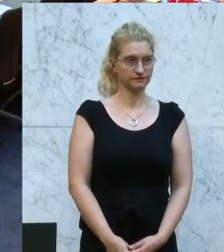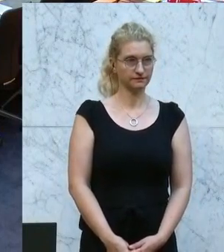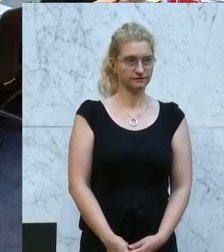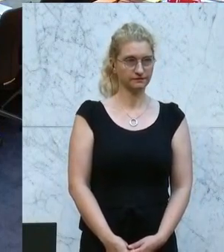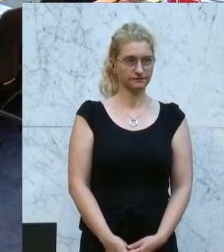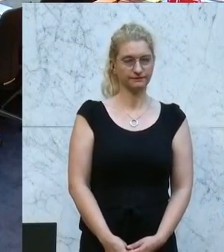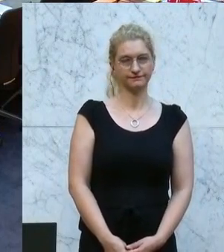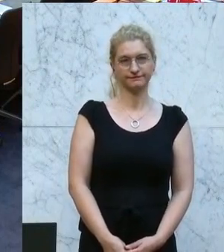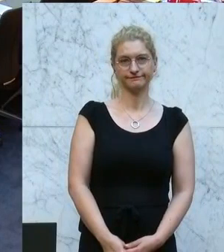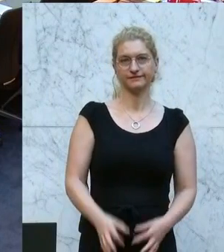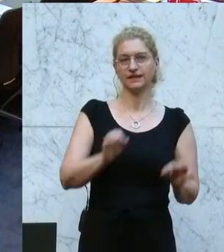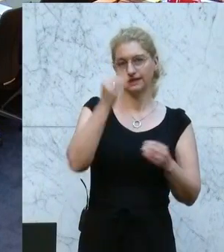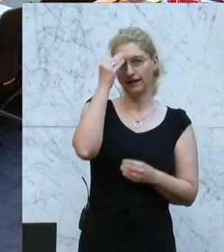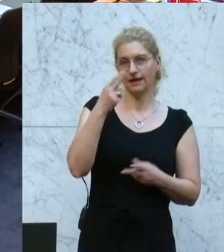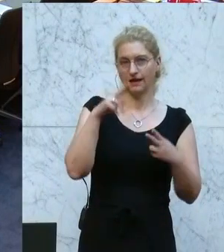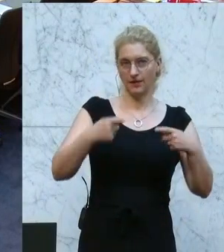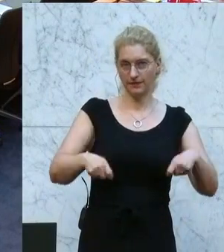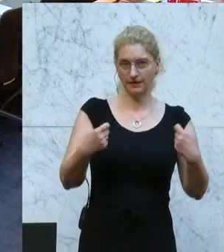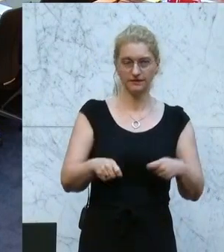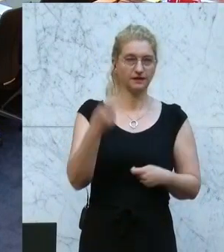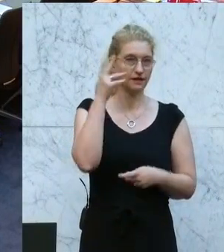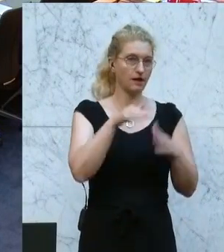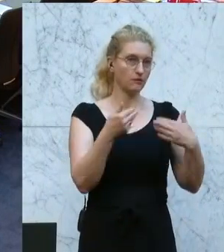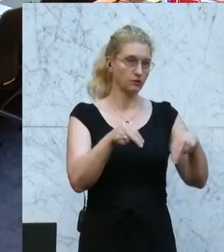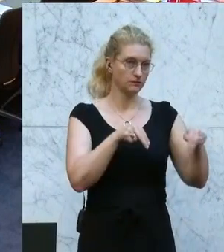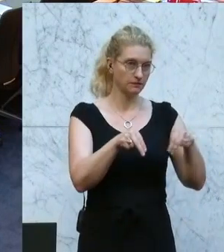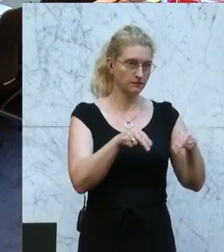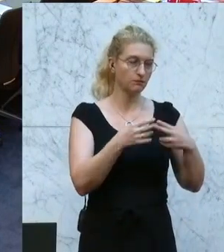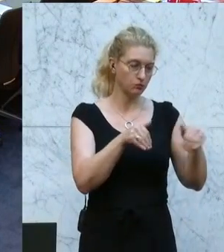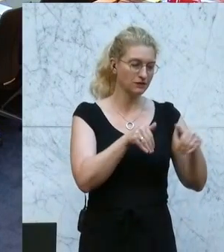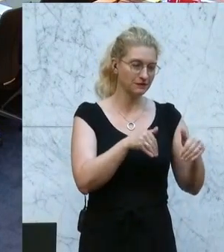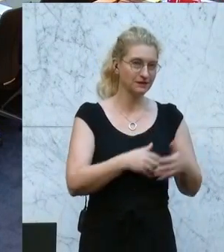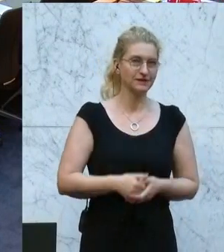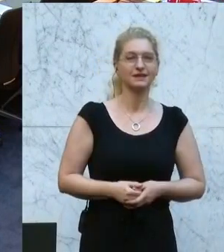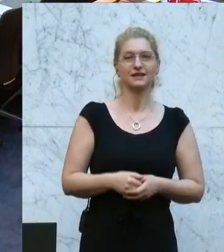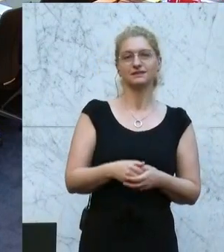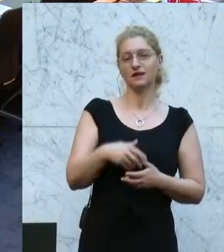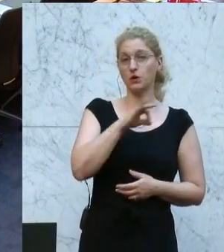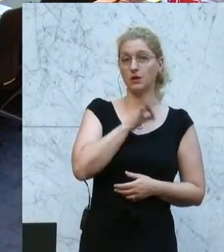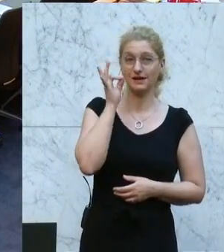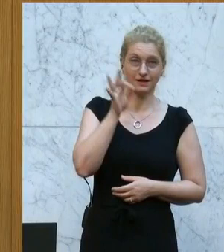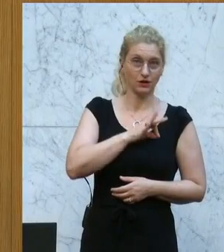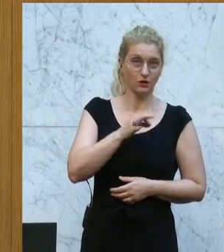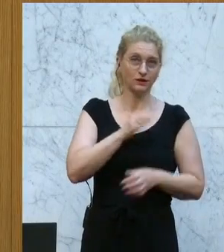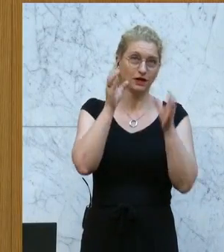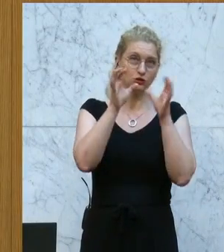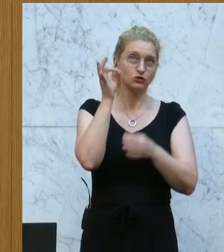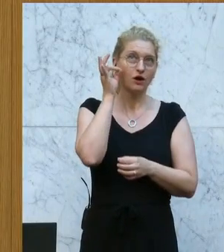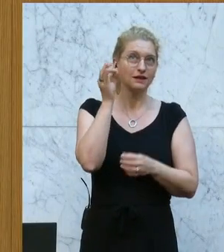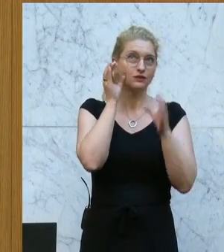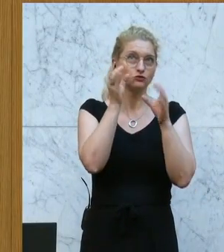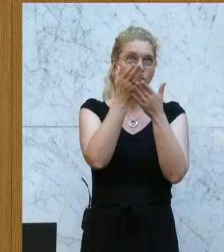Sehr geehrter Herr Präsident, Herr Bundesminister, geschätzte Kolleginnen und Kollegen, werte Zuseherinnen und Zuseher.